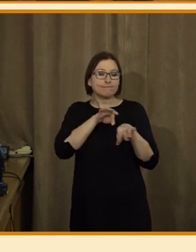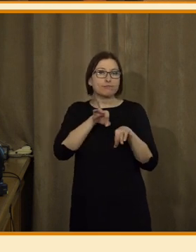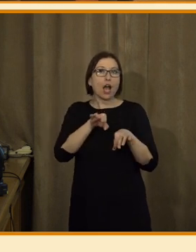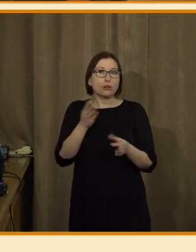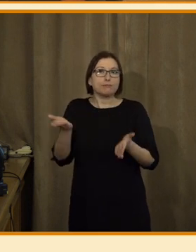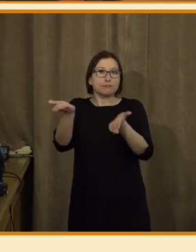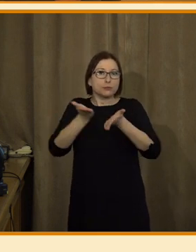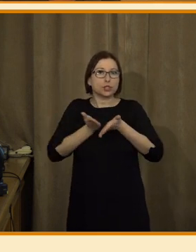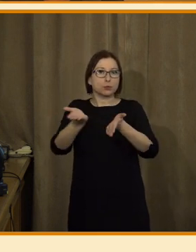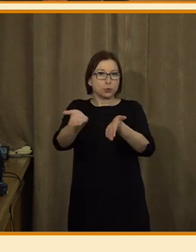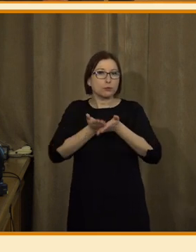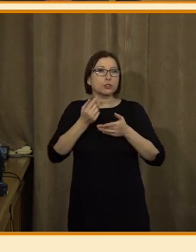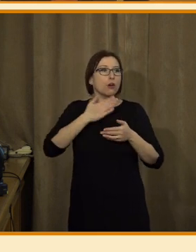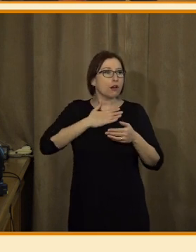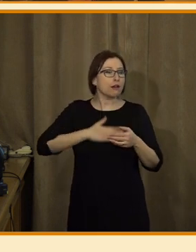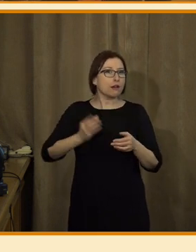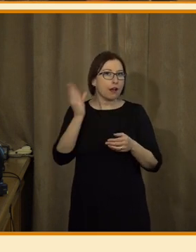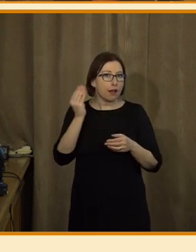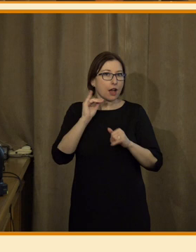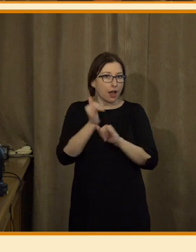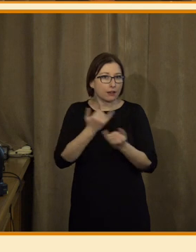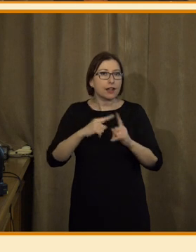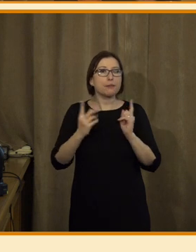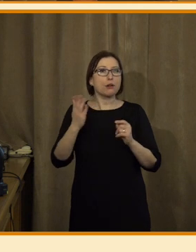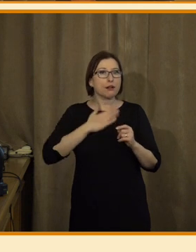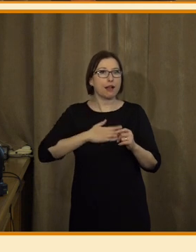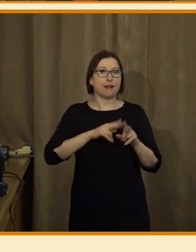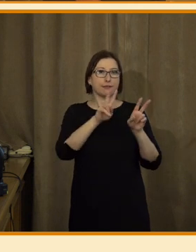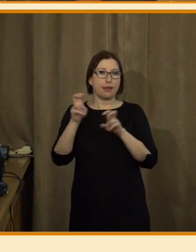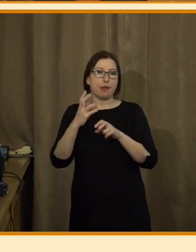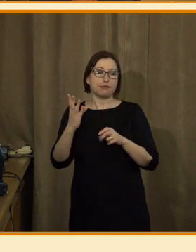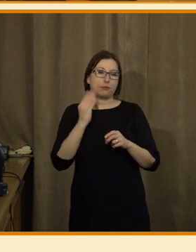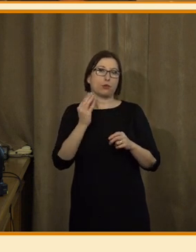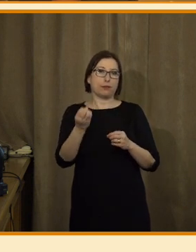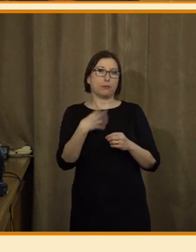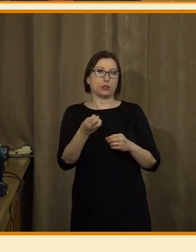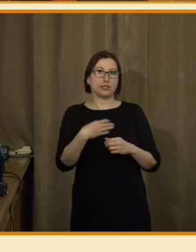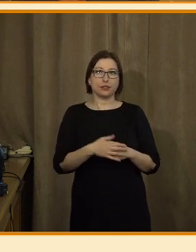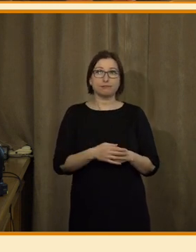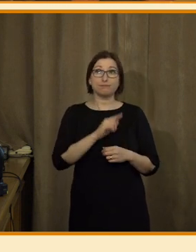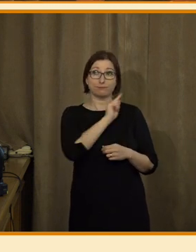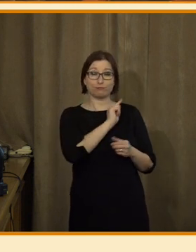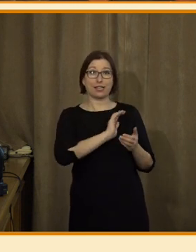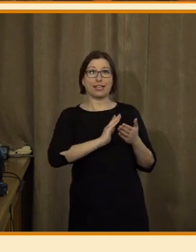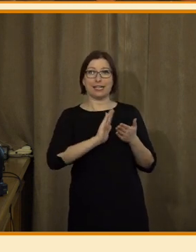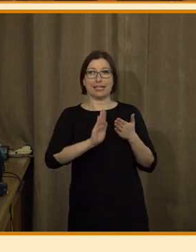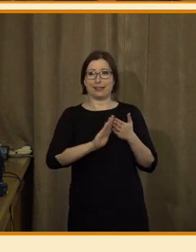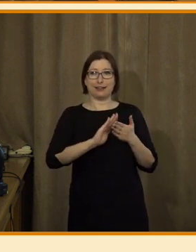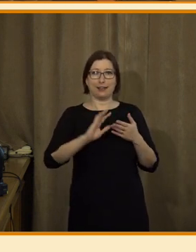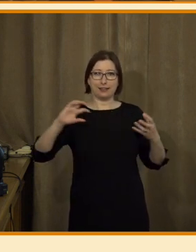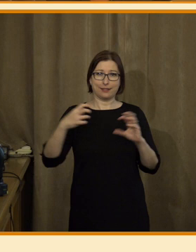ono se přizpůsobuje tomu, co rádi posloucháte. Nebo chcete poslouchat poprosím o další. Tak to bude rychlý. A teď